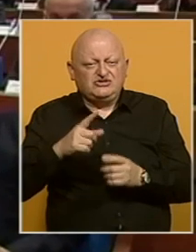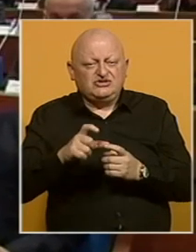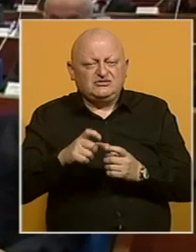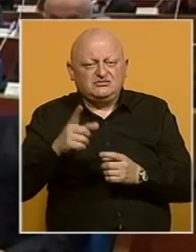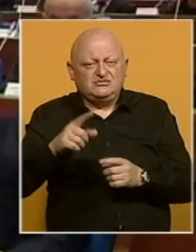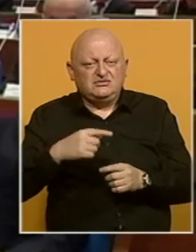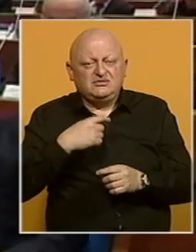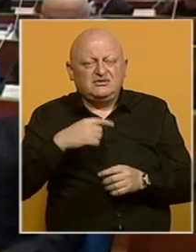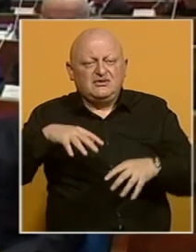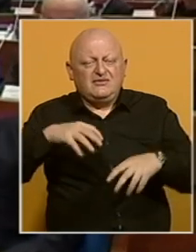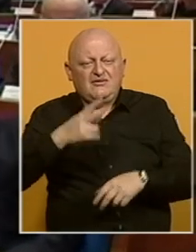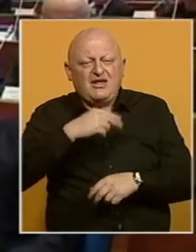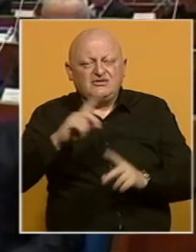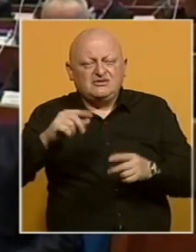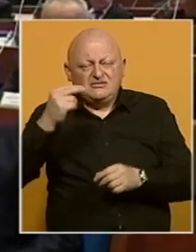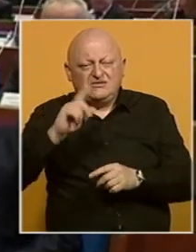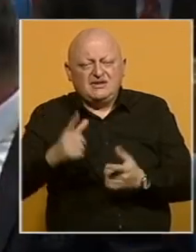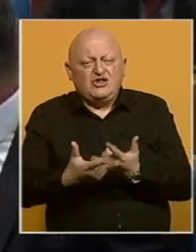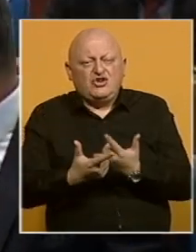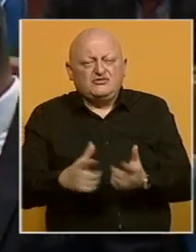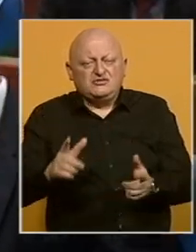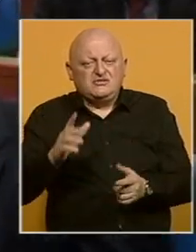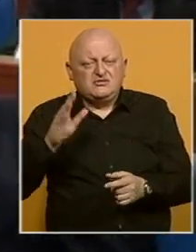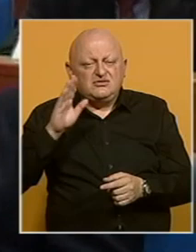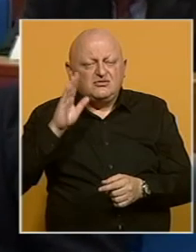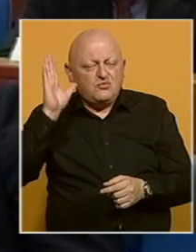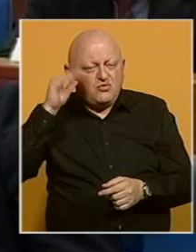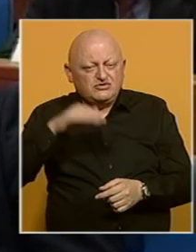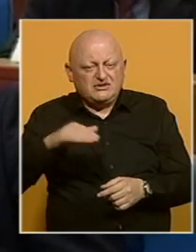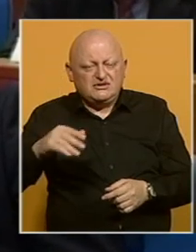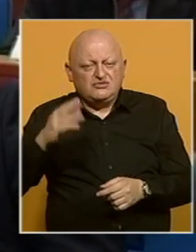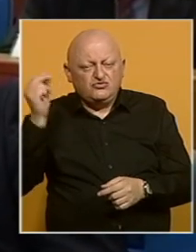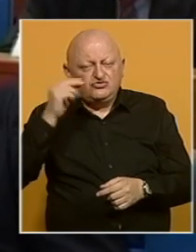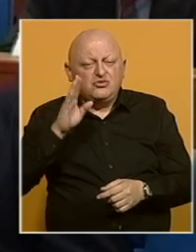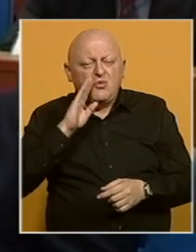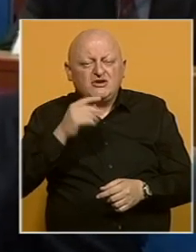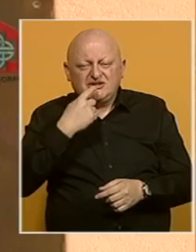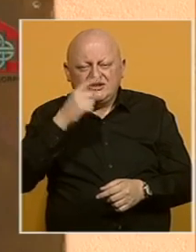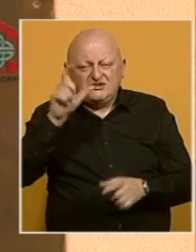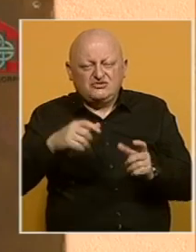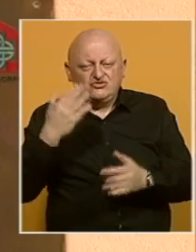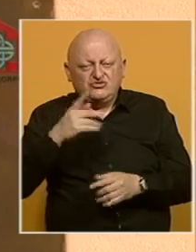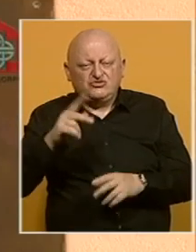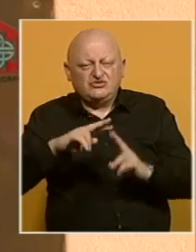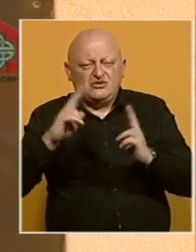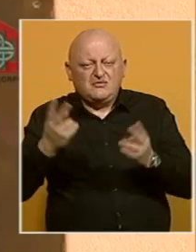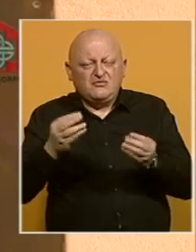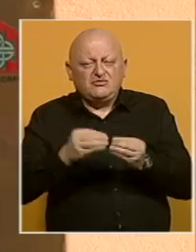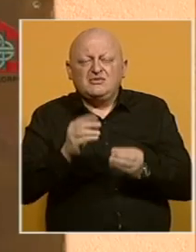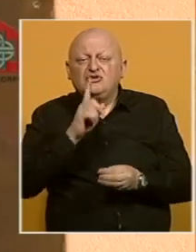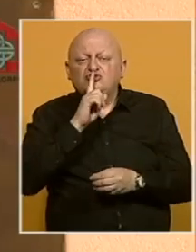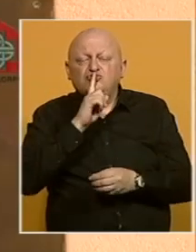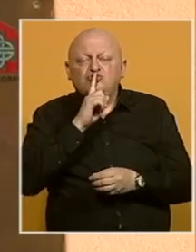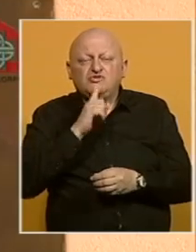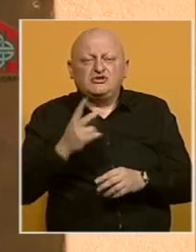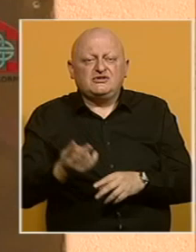da vlasti u Republici Srpskoj i dalje ne dozvoljavaju bošnjačkoj djeci učenje bosanskog jezika u školama, na što Međunarodna zajednica šuti,